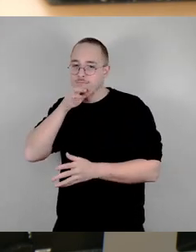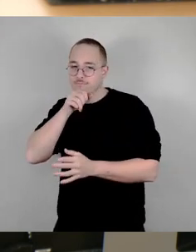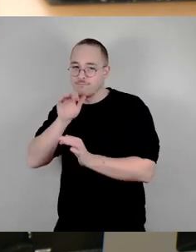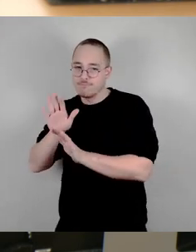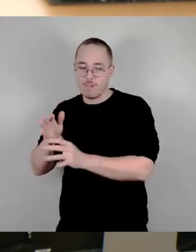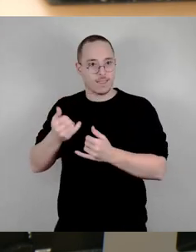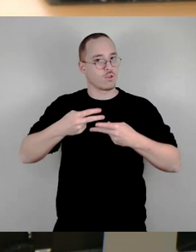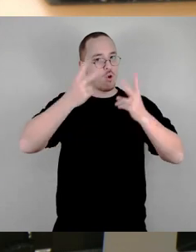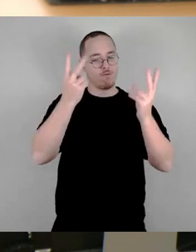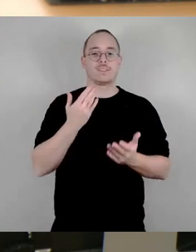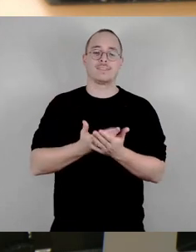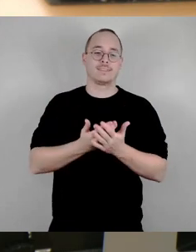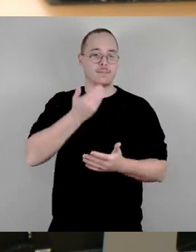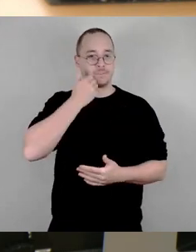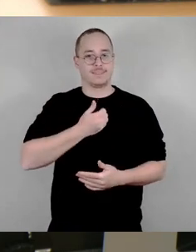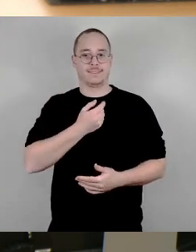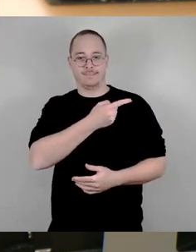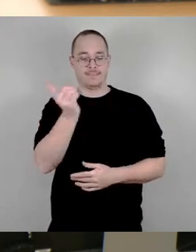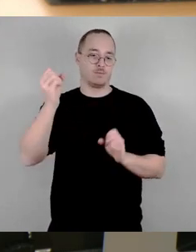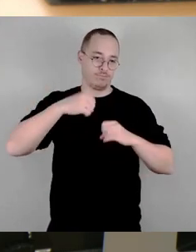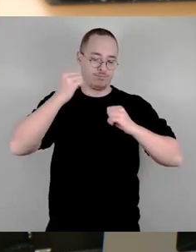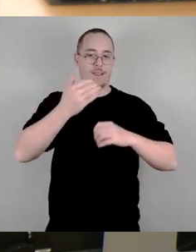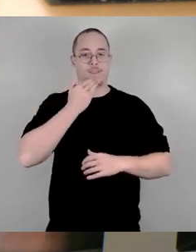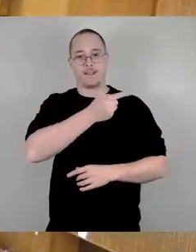werbe um Zustimmung zu unserem Antrag. Vielen Dank.